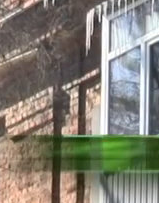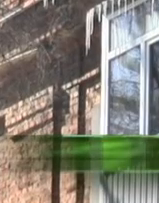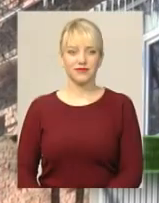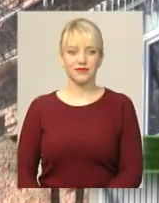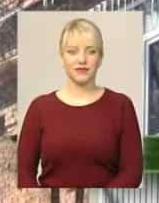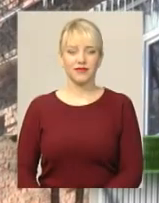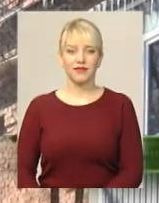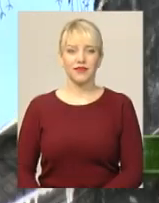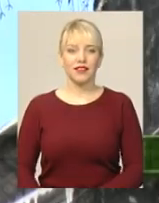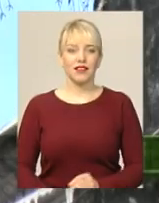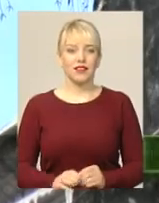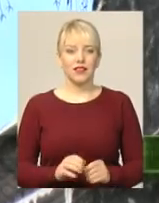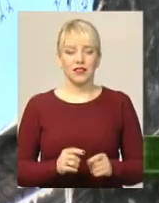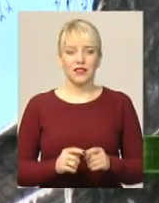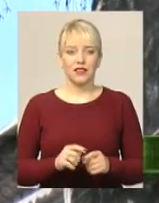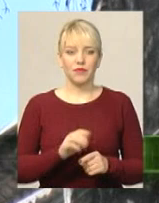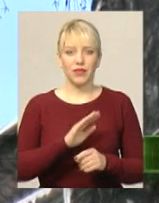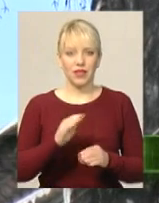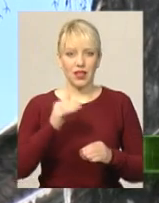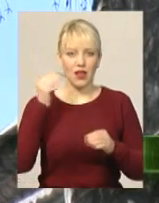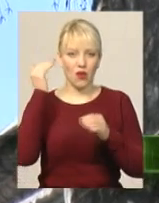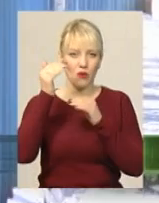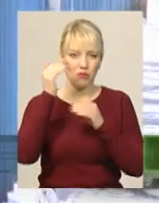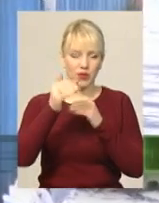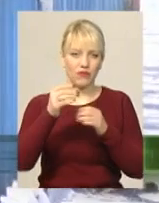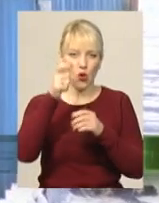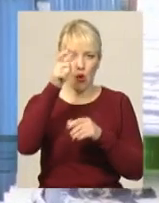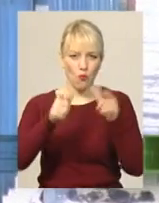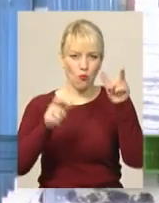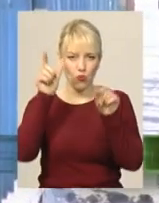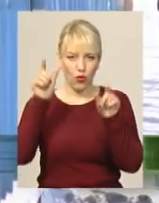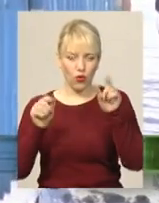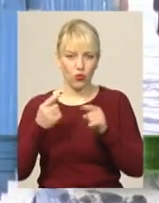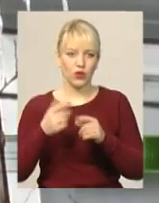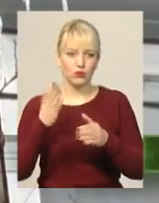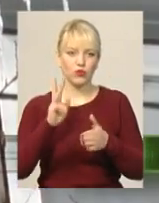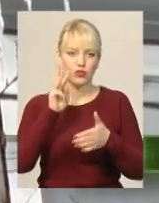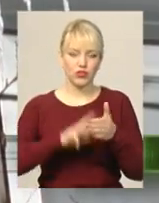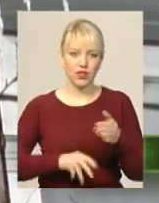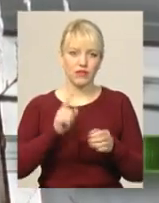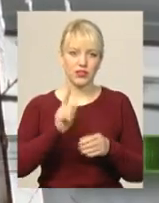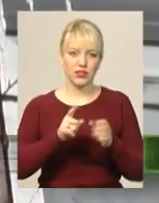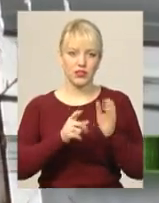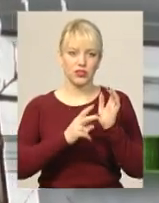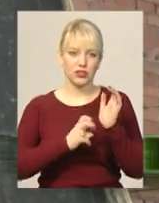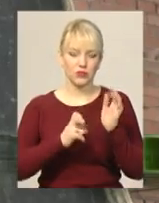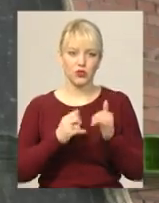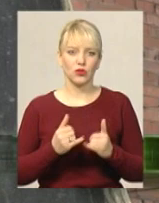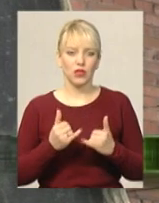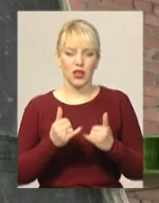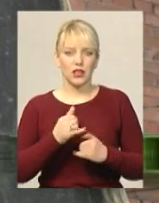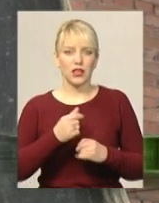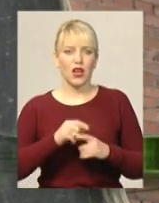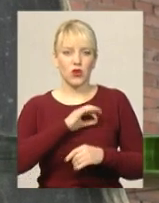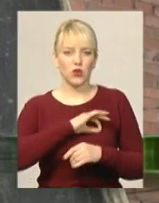Не обив бурульки, плати штраф. 1360 гривень для фізичної особи і 1700 для юридичної загрожують власникам